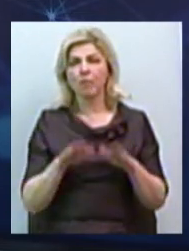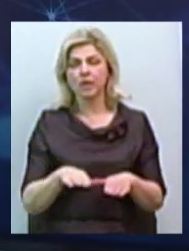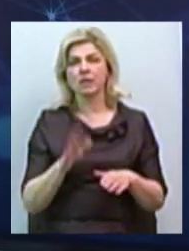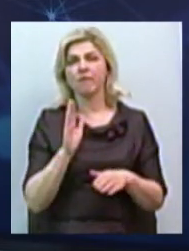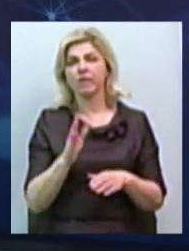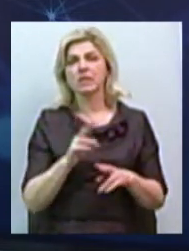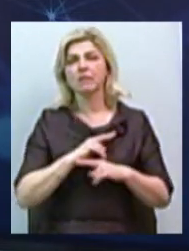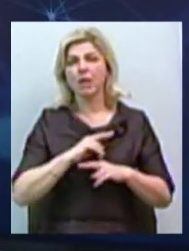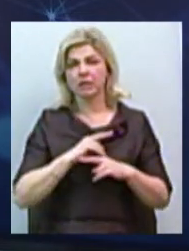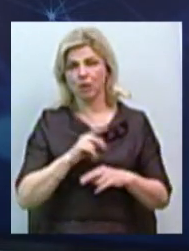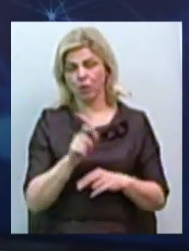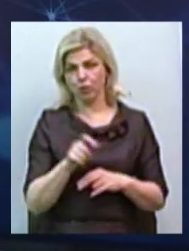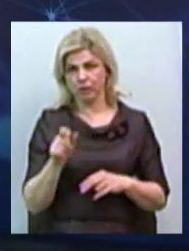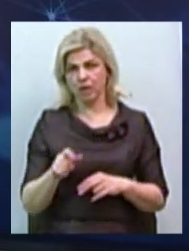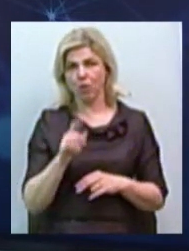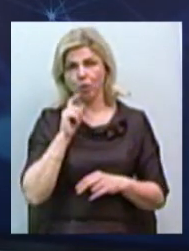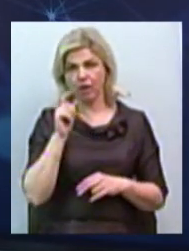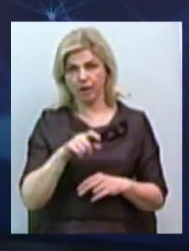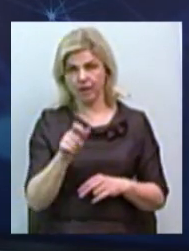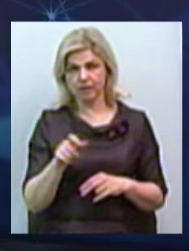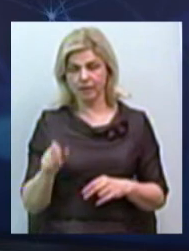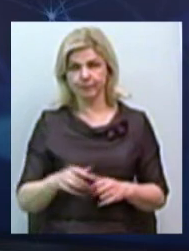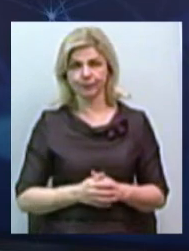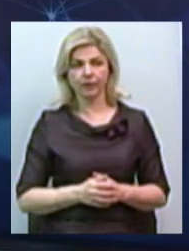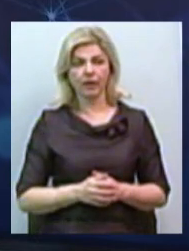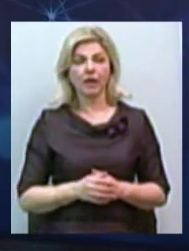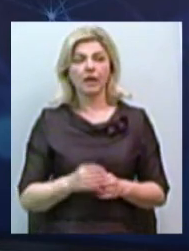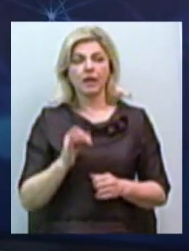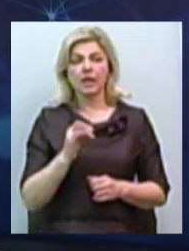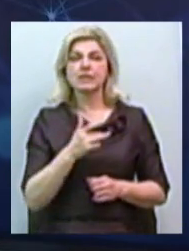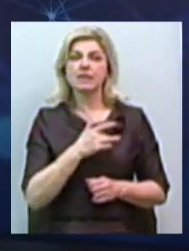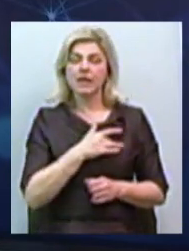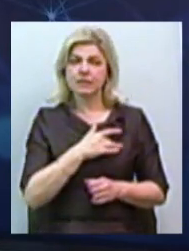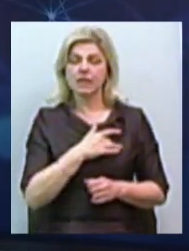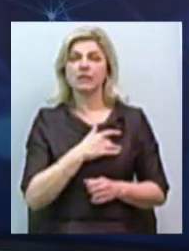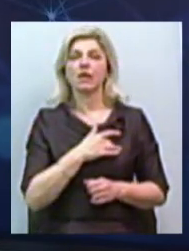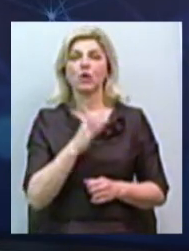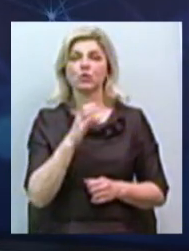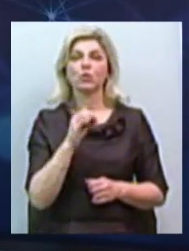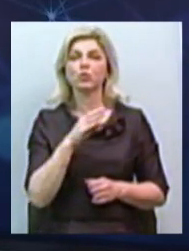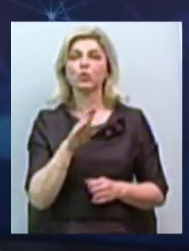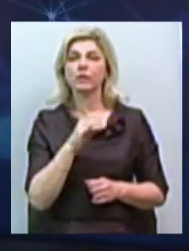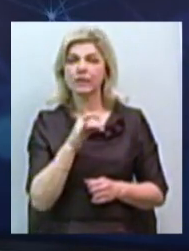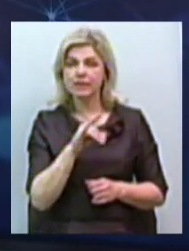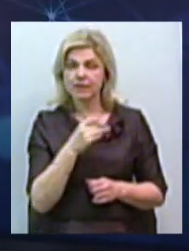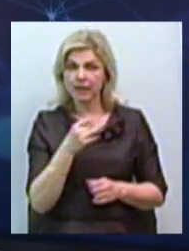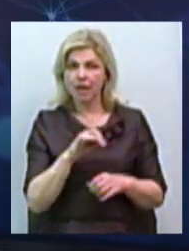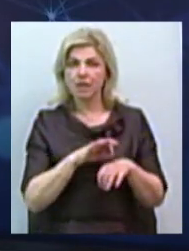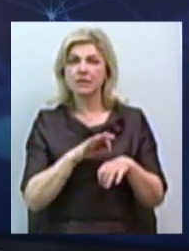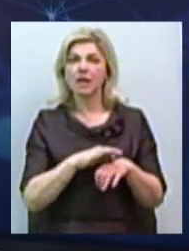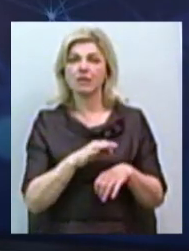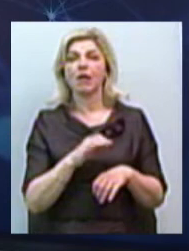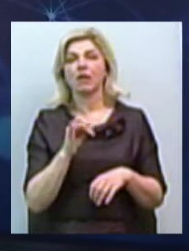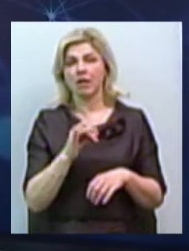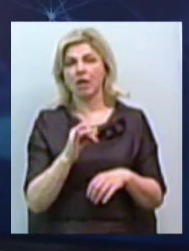смертності населення України. І разом із серцево-судинними захворюваннями визначає